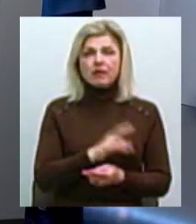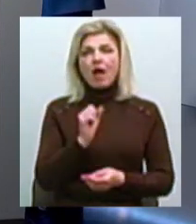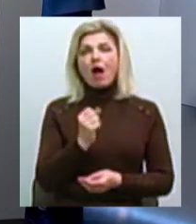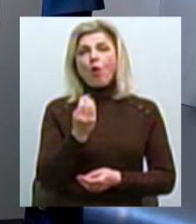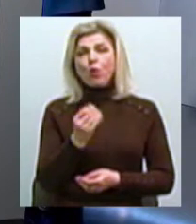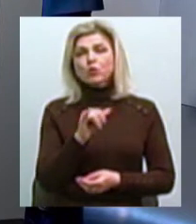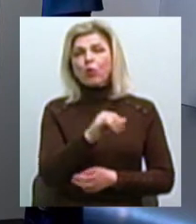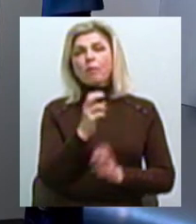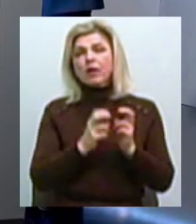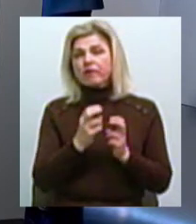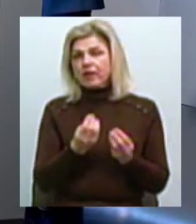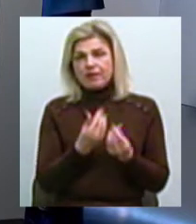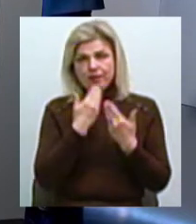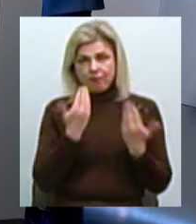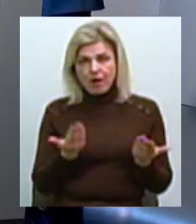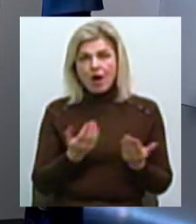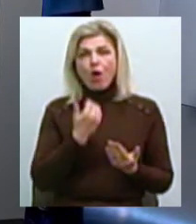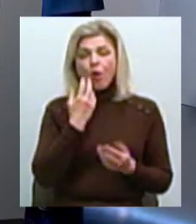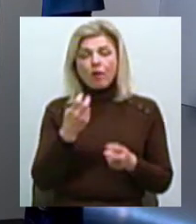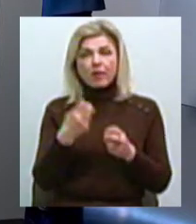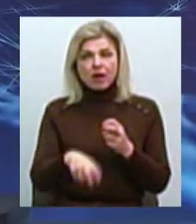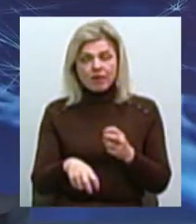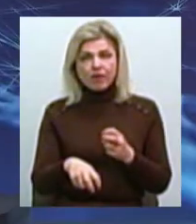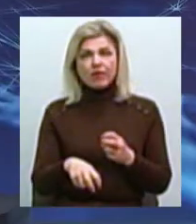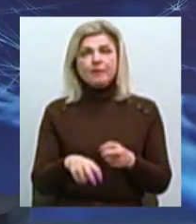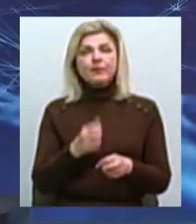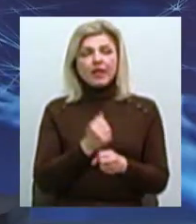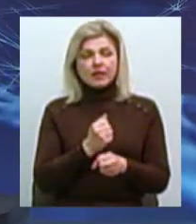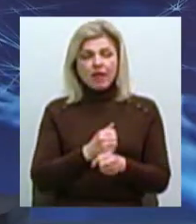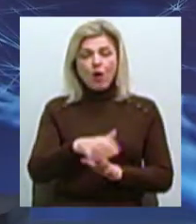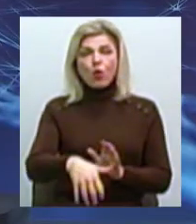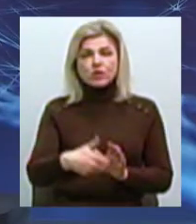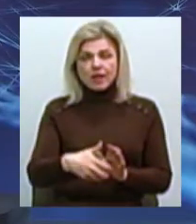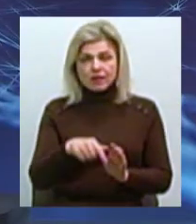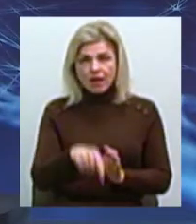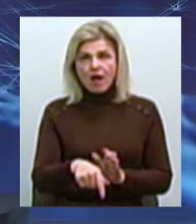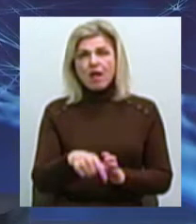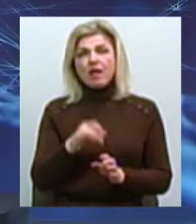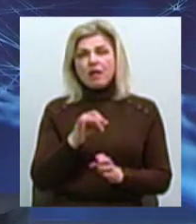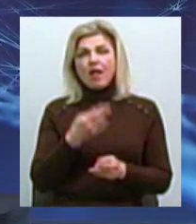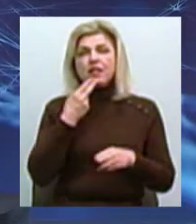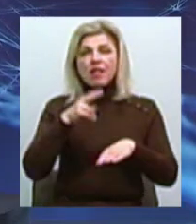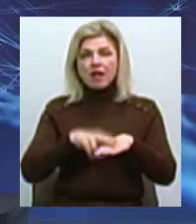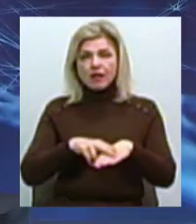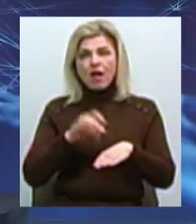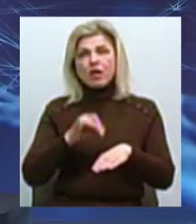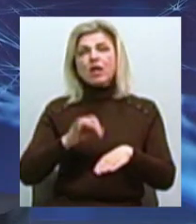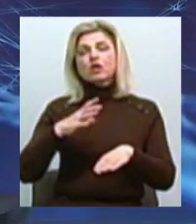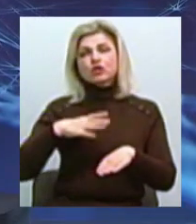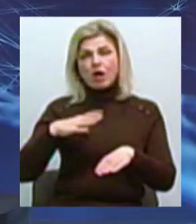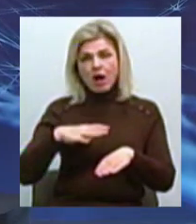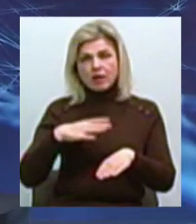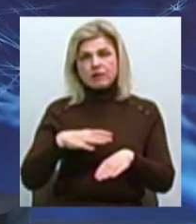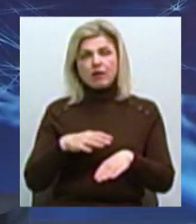підприємство замінити немає Тому, коли вона прориває, робиться розриття, ставиться латка, заривається і чекається, як то кажуть